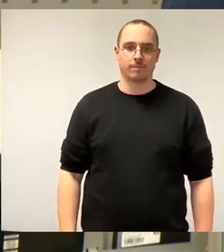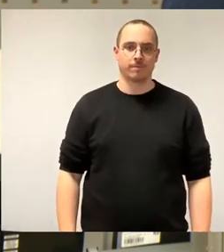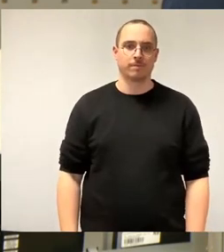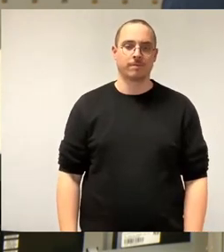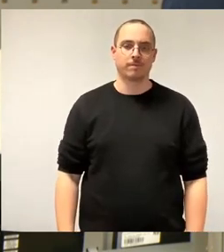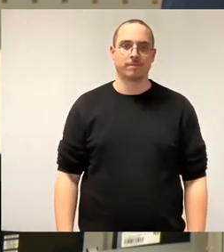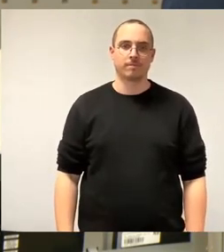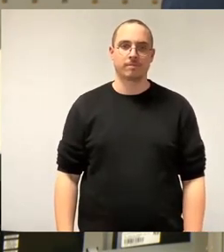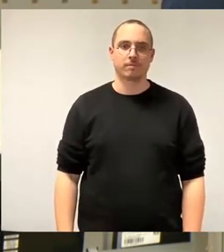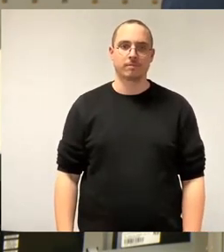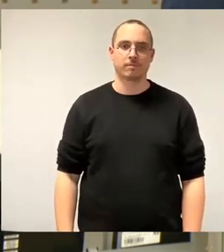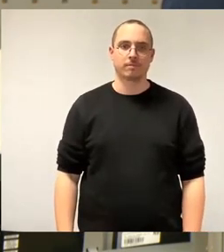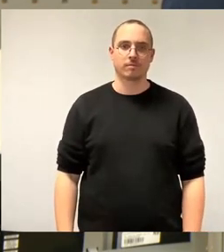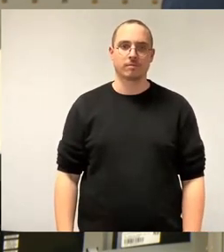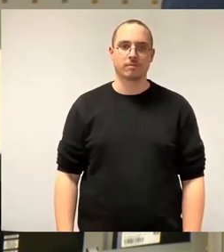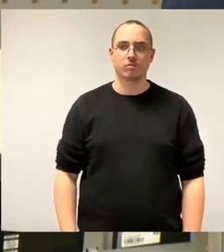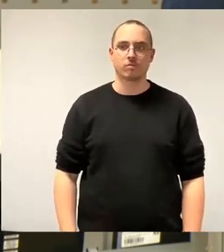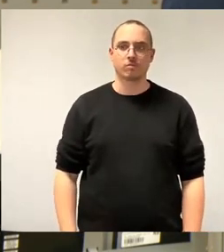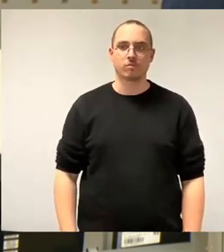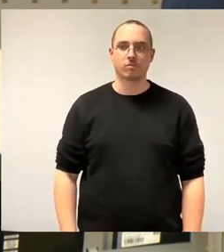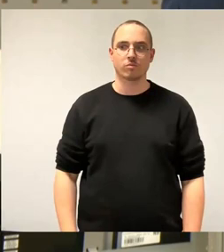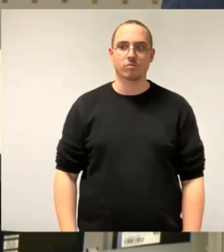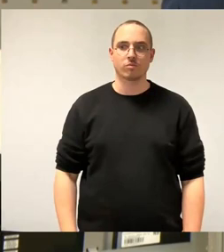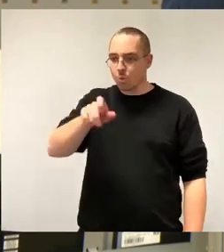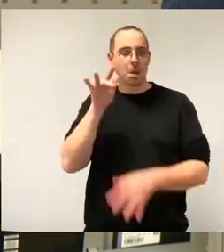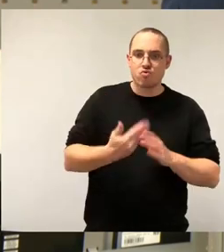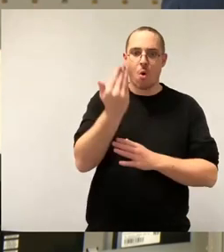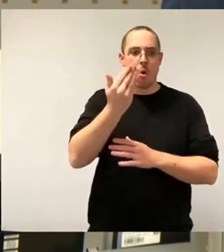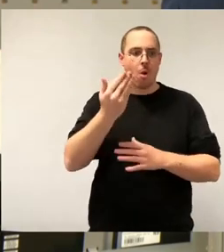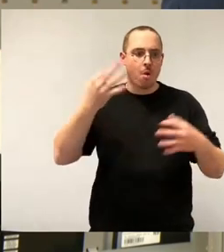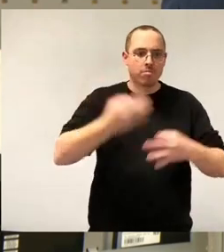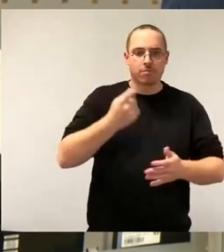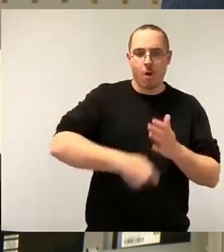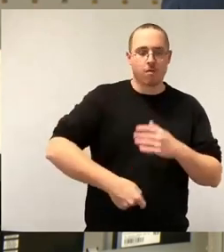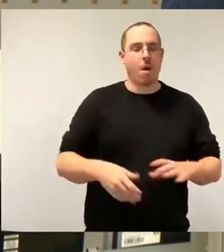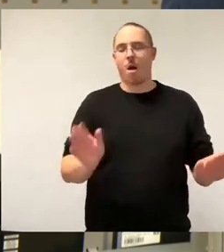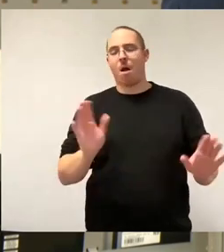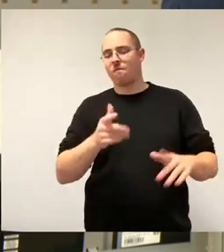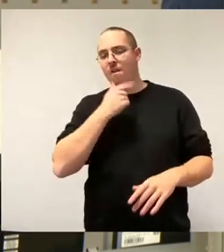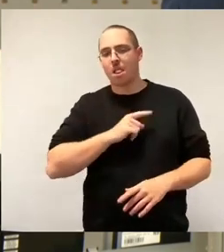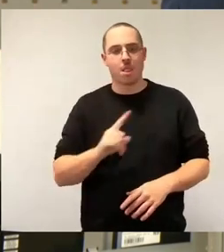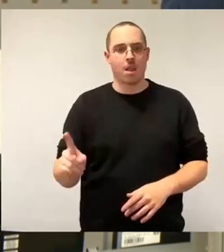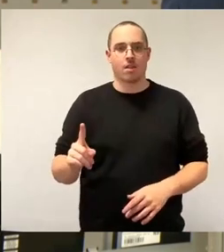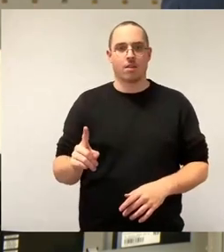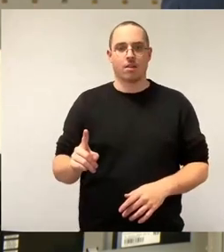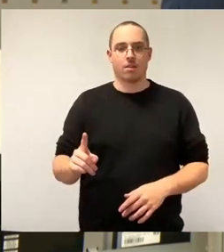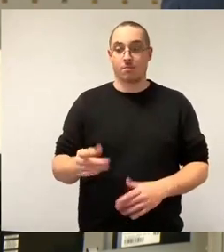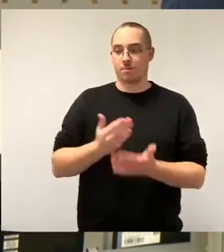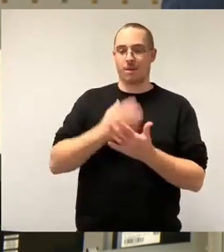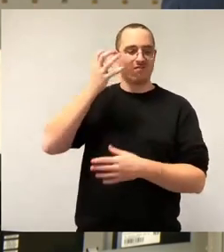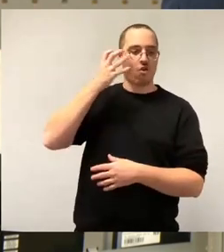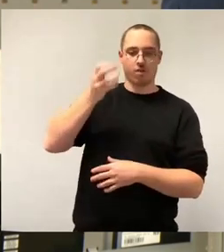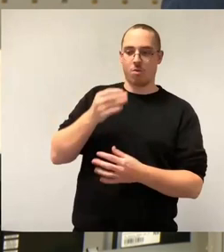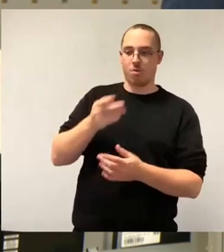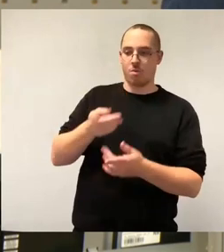die kritisieren, dass man jetzt breite Stadtbahnwagen anschafft, es genau auch kritisiert hätten, wenn wir trotz dieser ganzen Straßenbaumaßnahmen wieder schmale